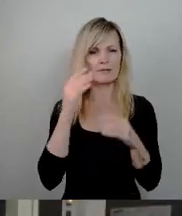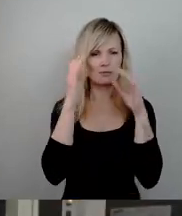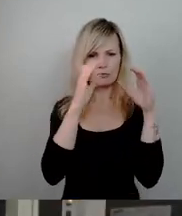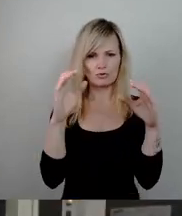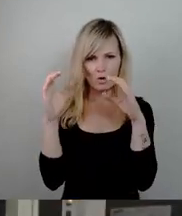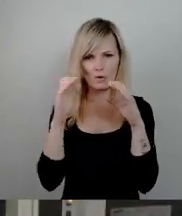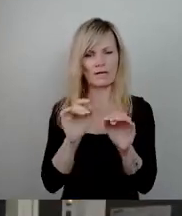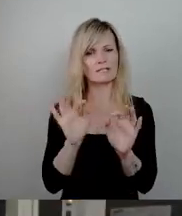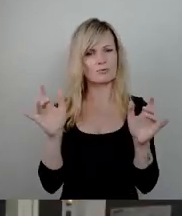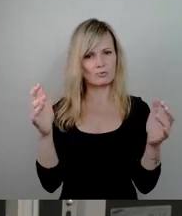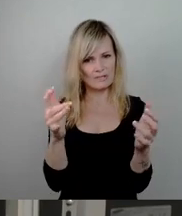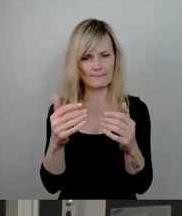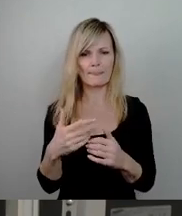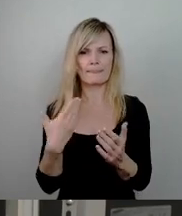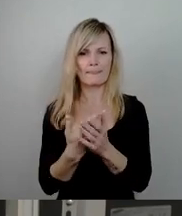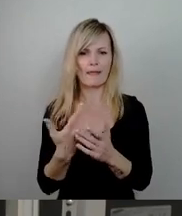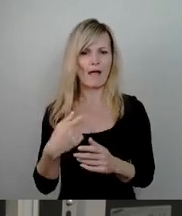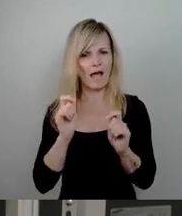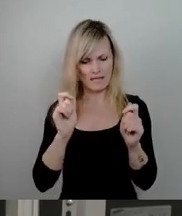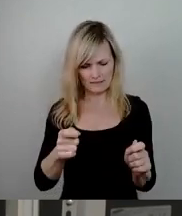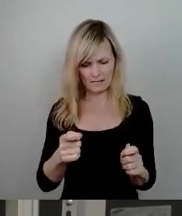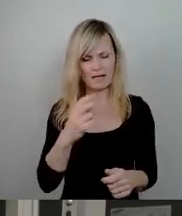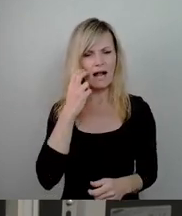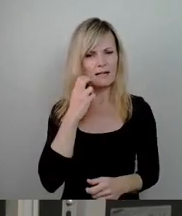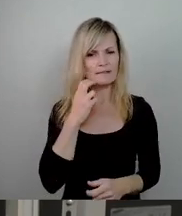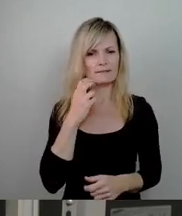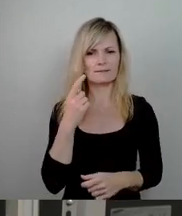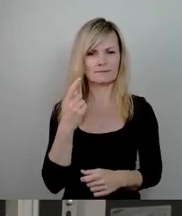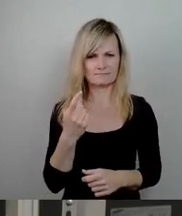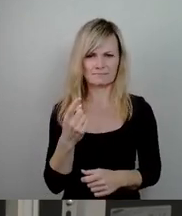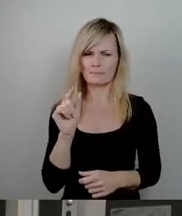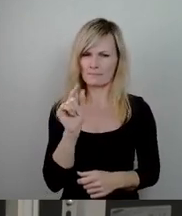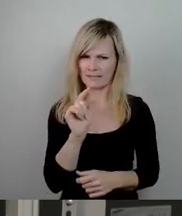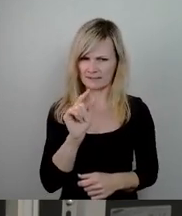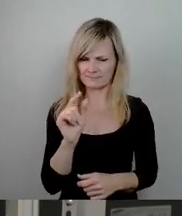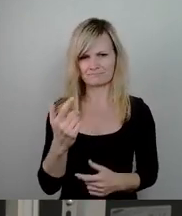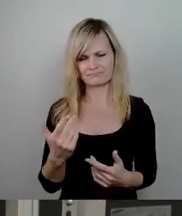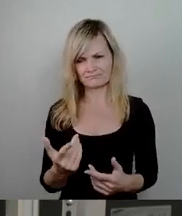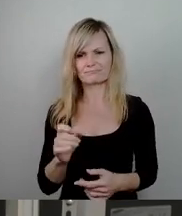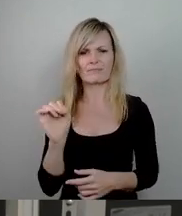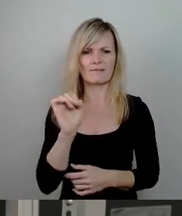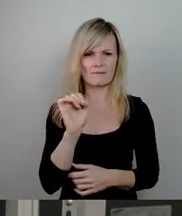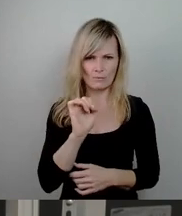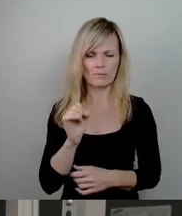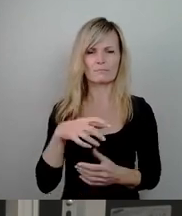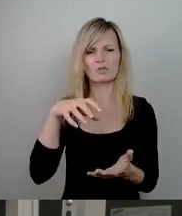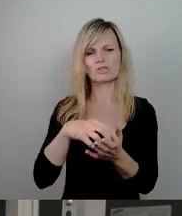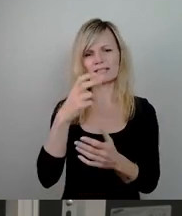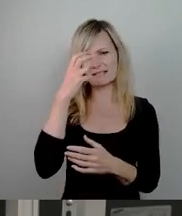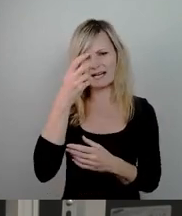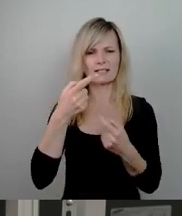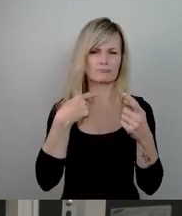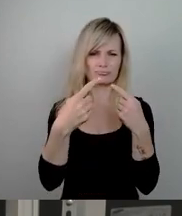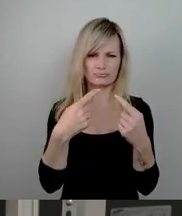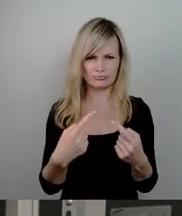ein bisschen älter, leider aufgrund der Tatsache, dass wir im Stadtrat oft nicht alle Punkte schaffen, haben wir aber